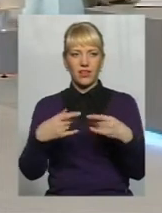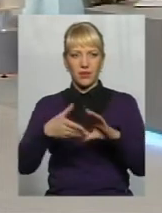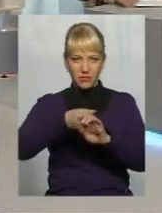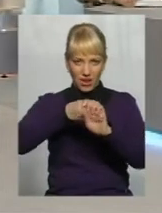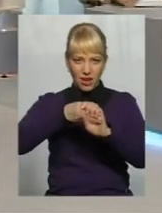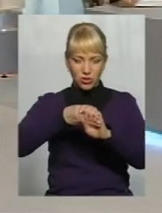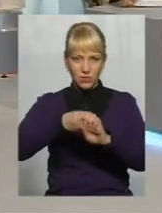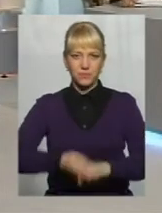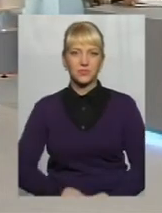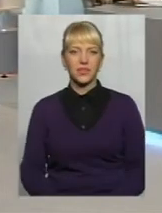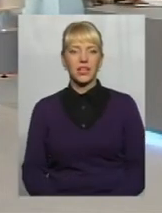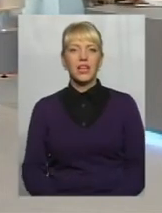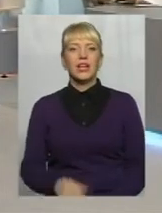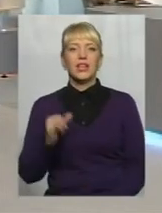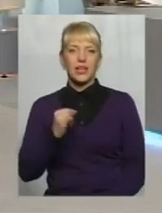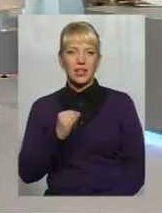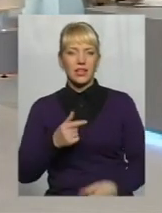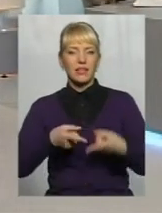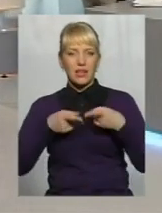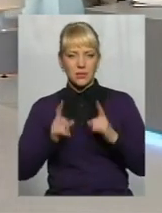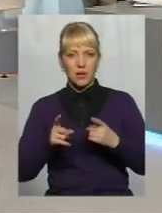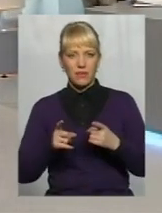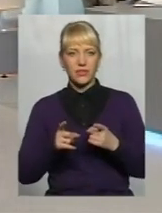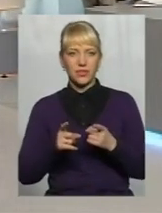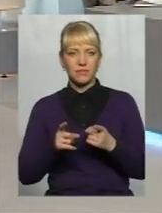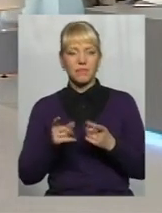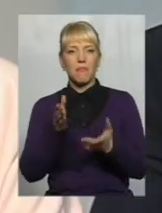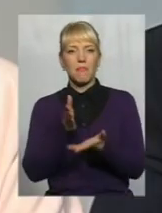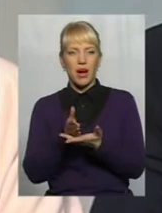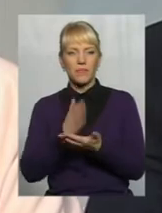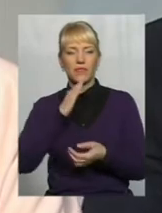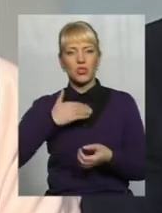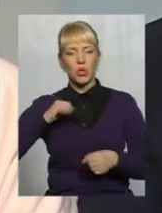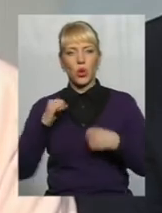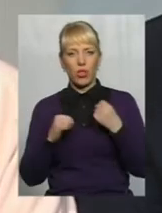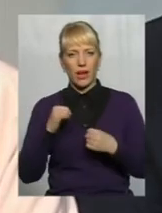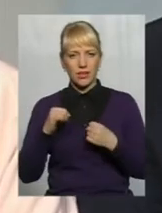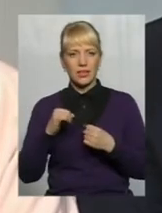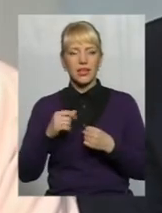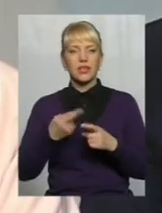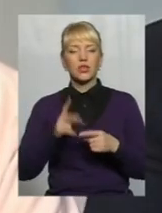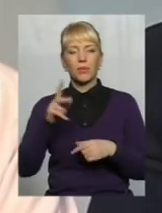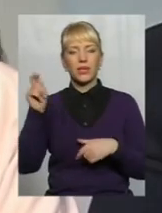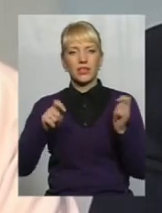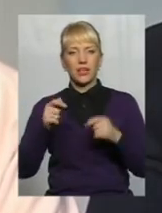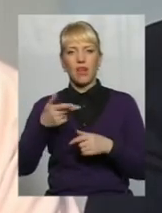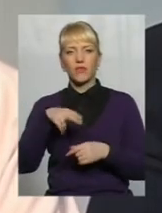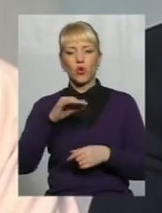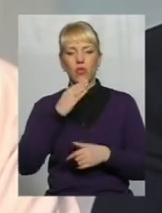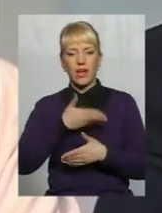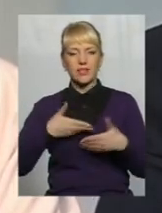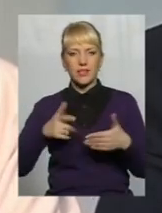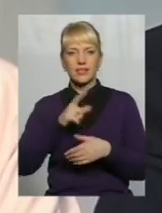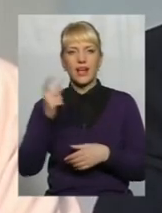разом І, насправді, ми, наші колеги, які приїхали з нас з Харківщини,